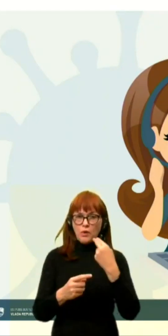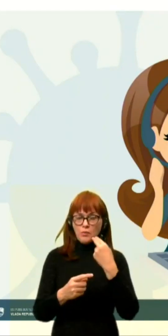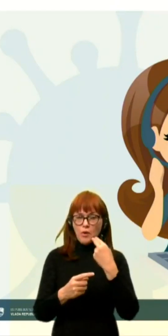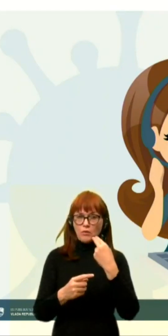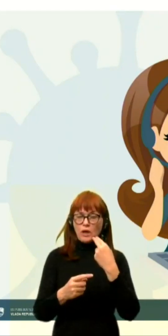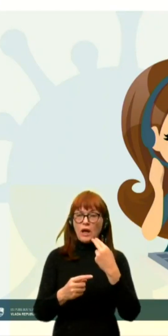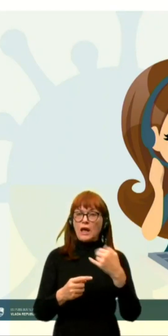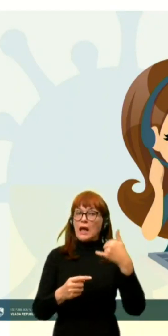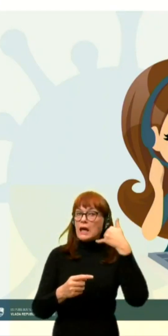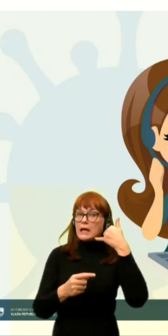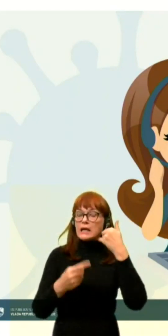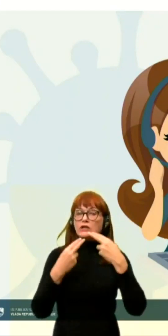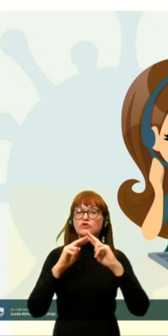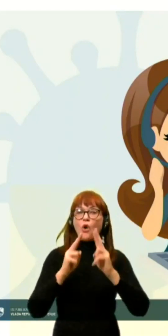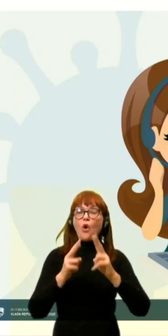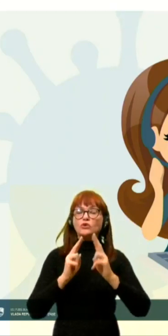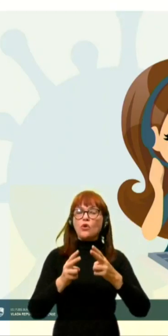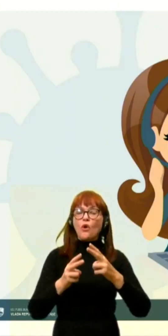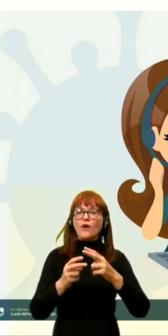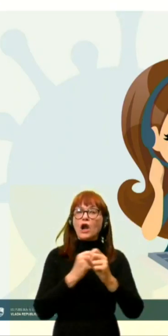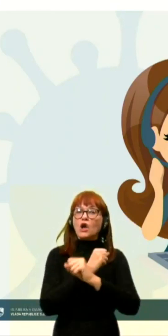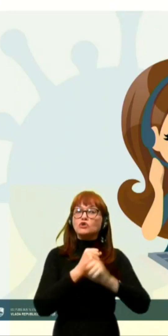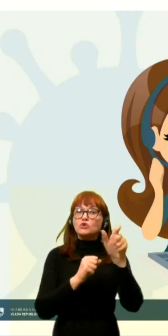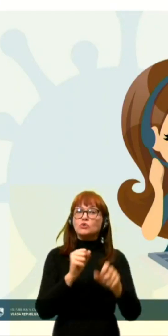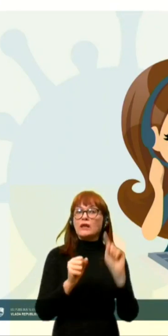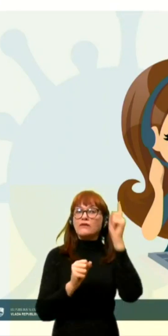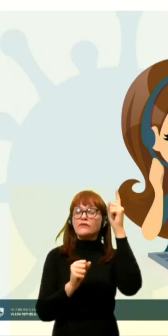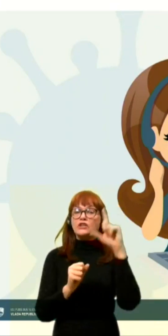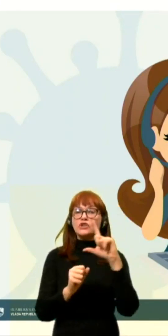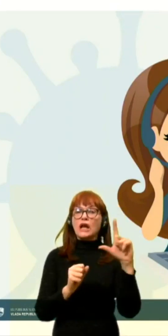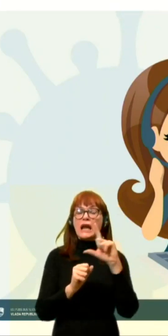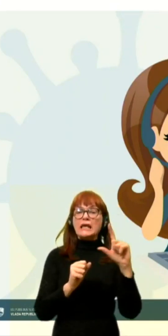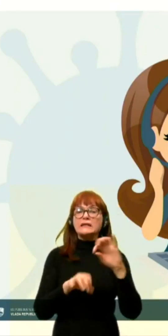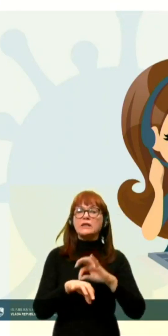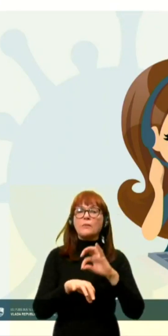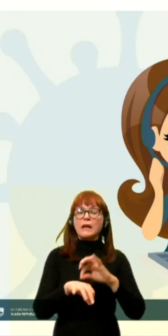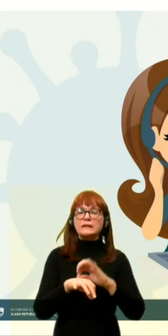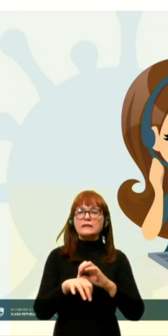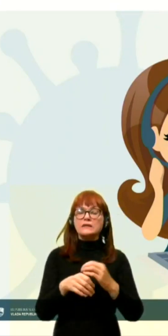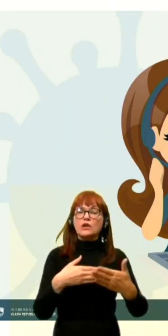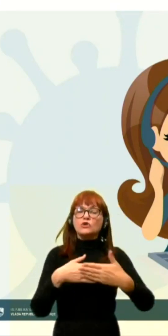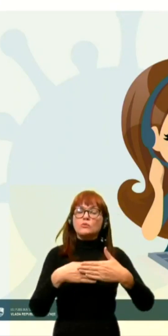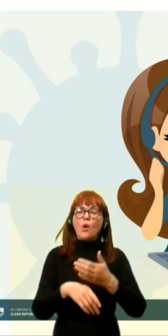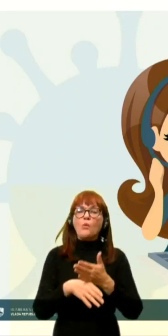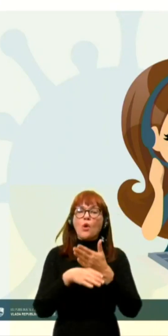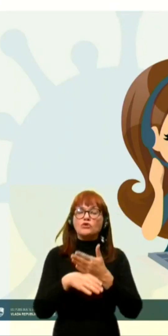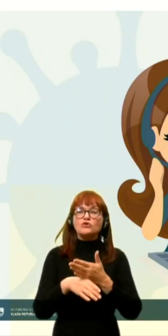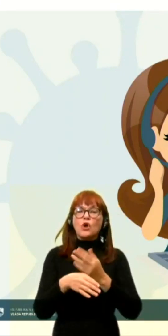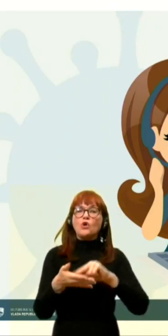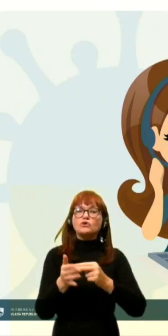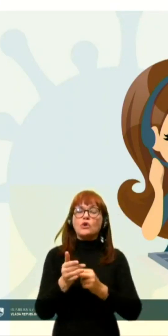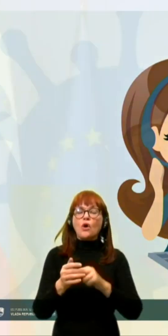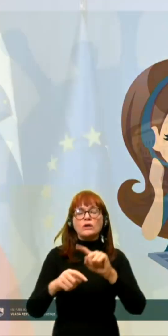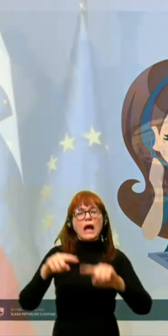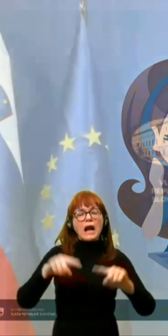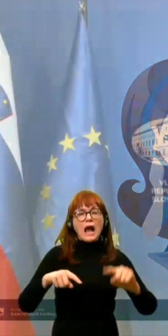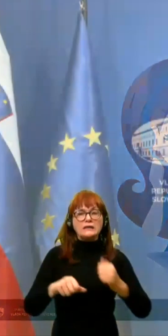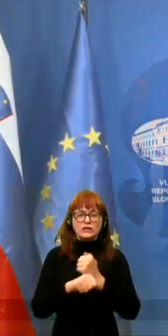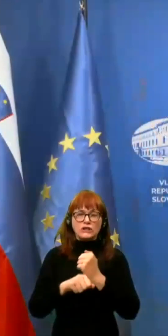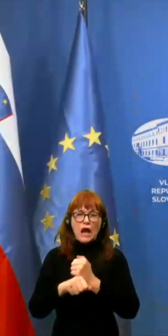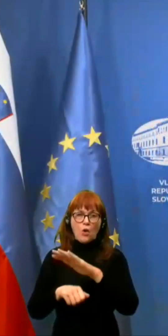odgovarjajo študenti višjih letnikov medicine s pomočjo strkovnjakov iz različnih delovnih področjih.